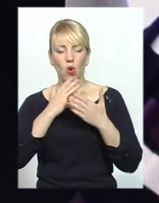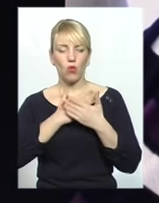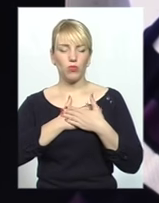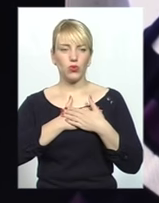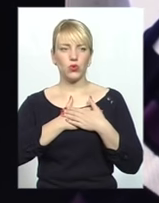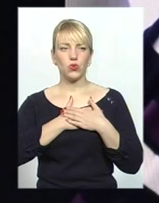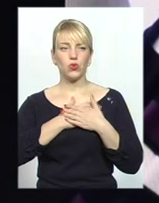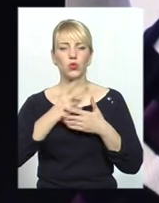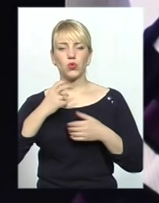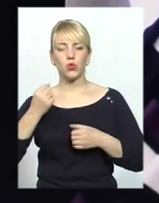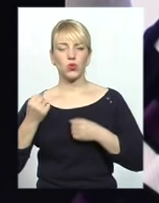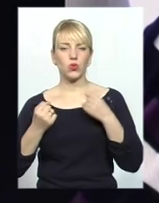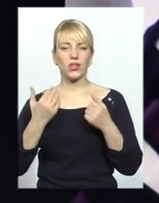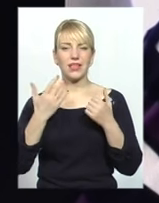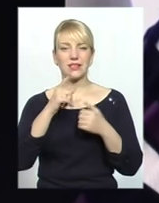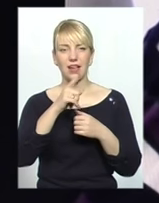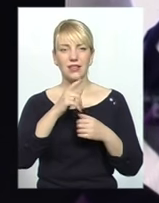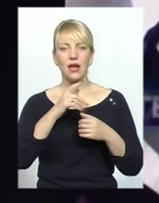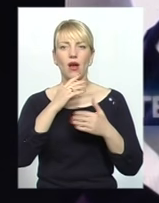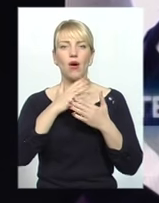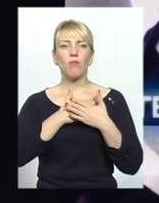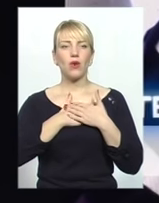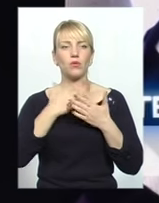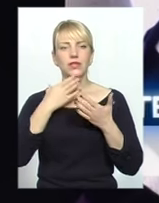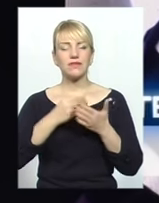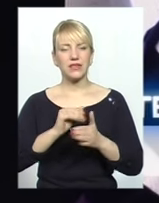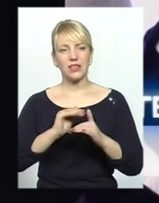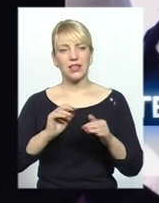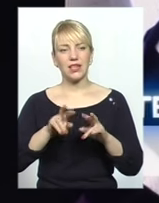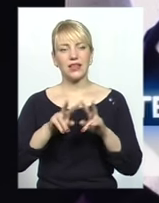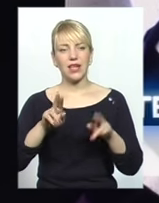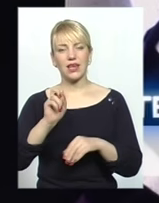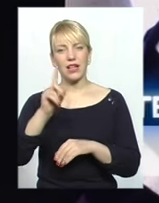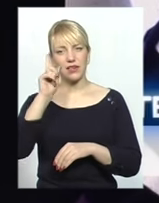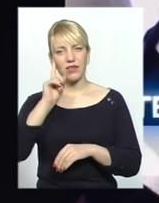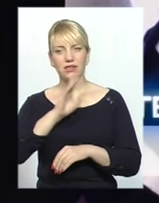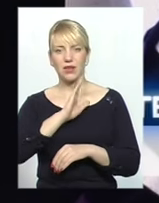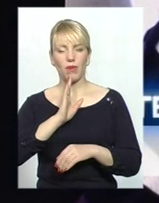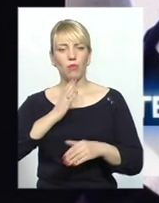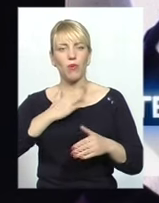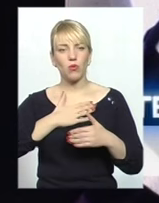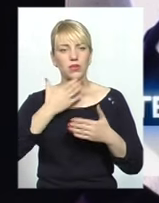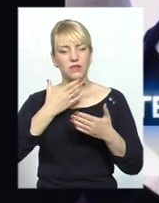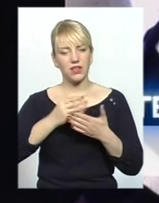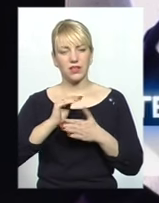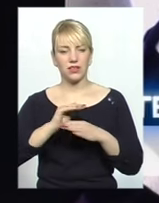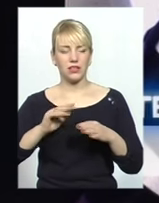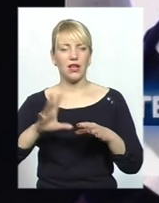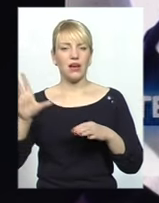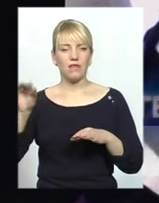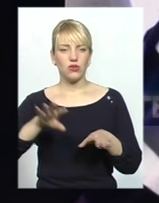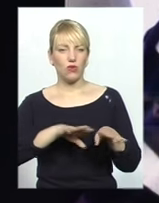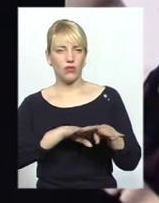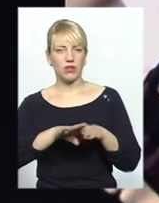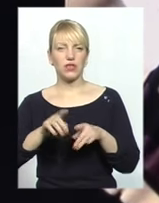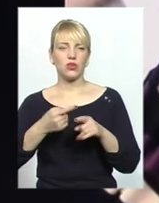Але як тільки вони полюбять своїх дітей, так як єврейські мама любить своїх дітей, я думаю, в цей момент все стане на своїй бістрі. Ось цього ми